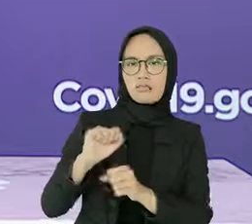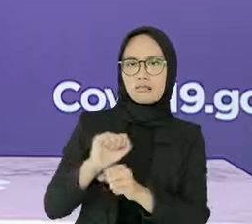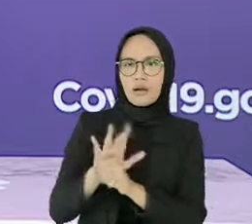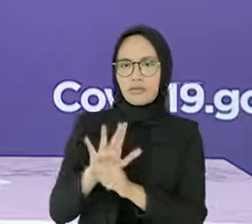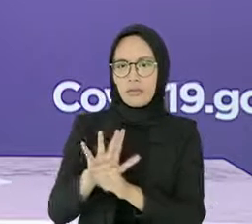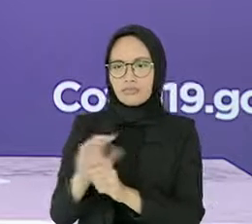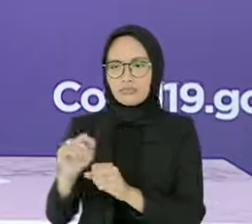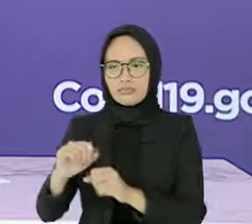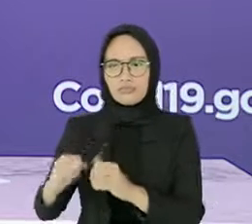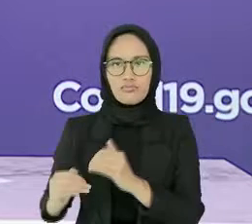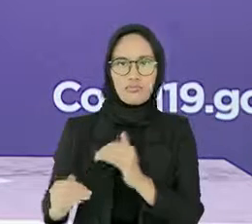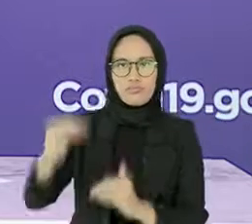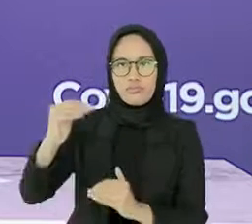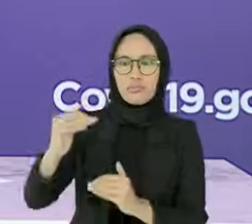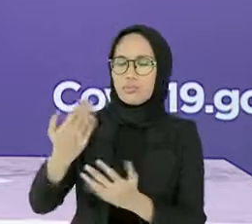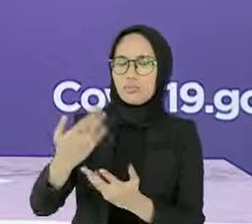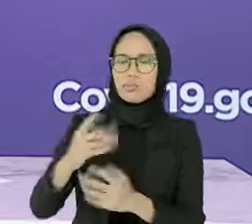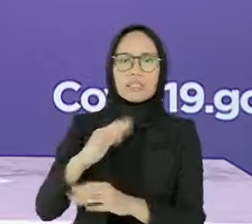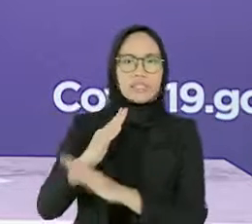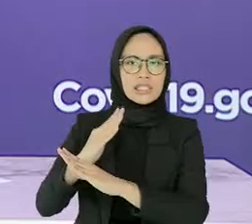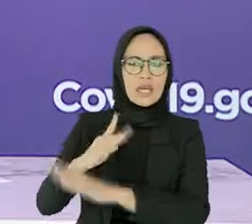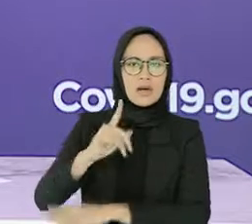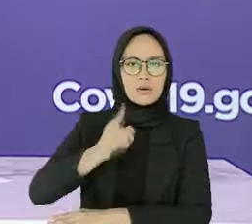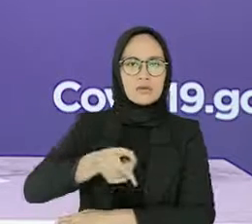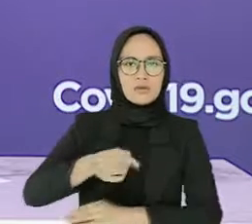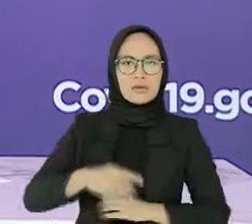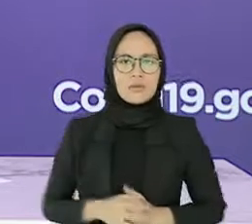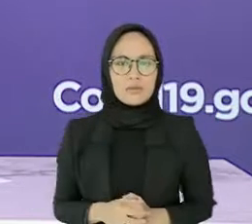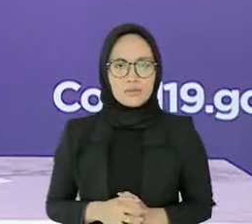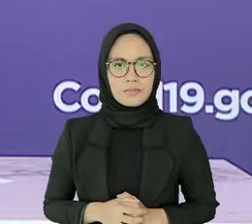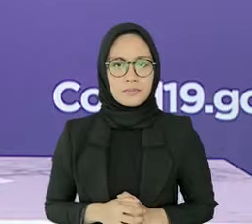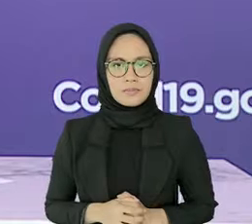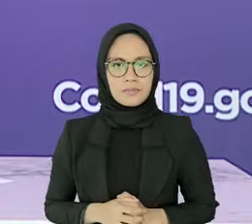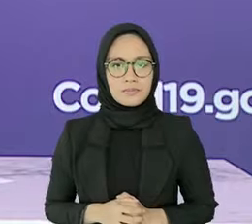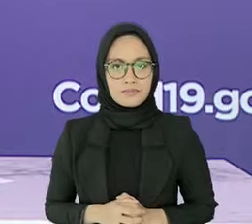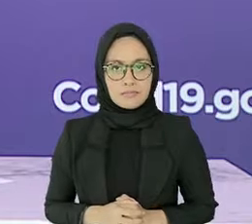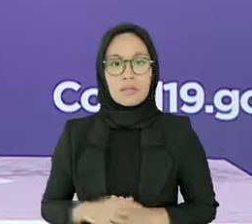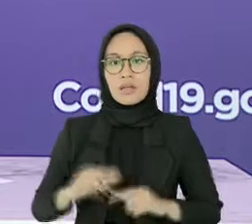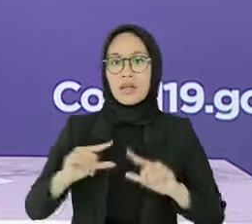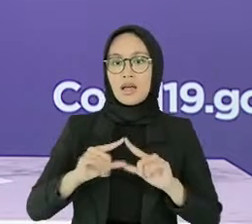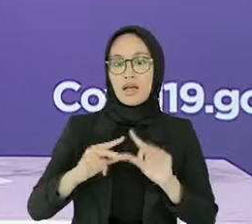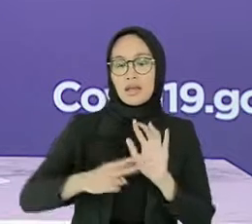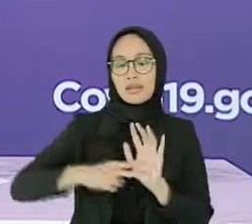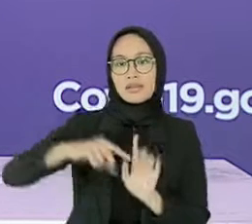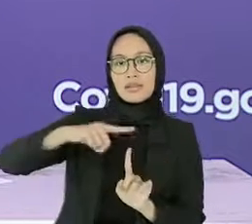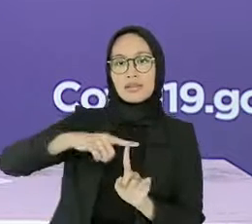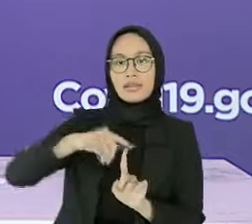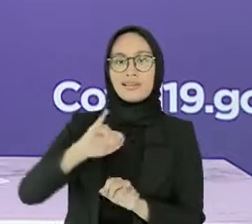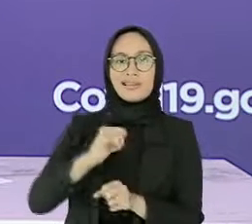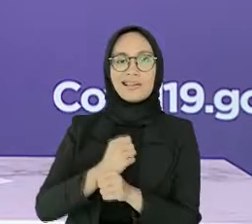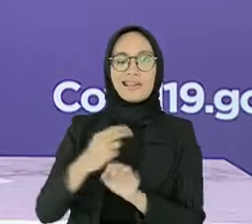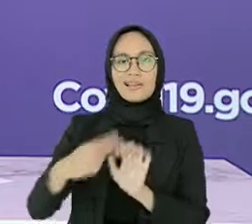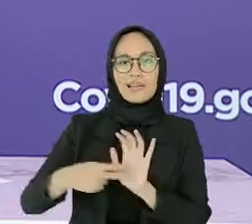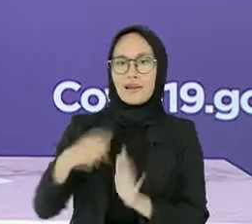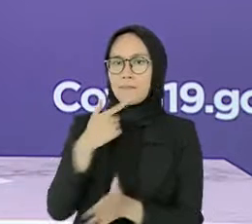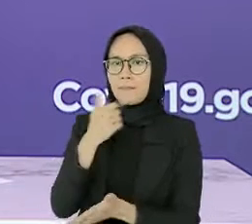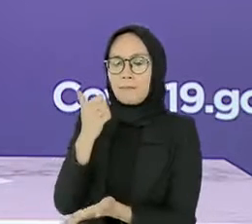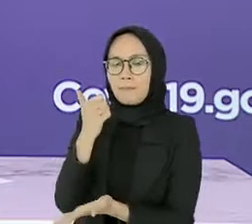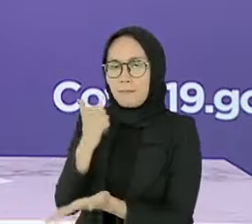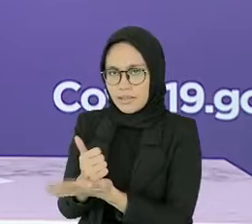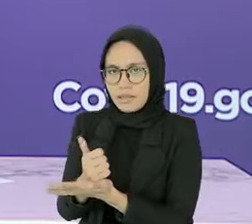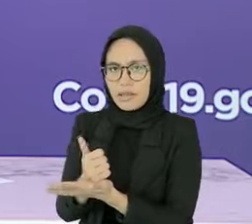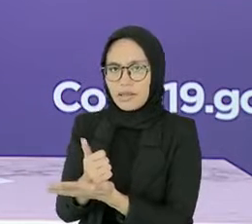Pemeriksaan antigen sebagai screening dapat digunakan dan menjadi akurat dengan catatan alat rapid